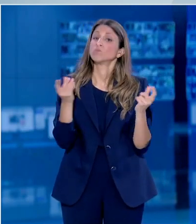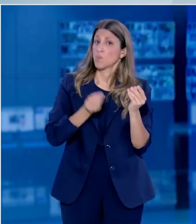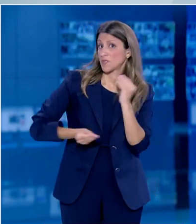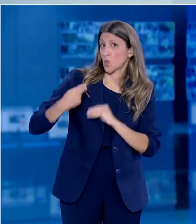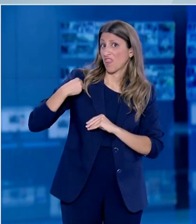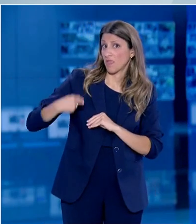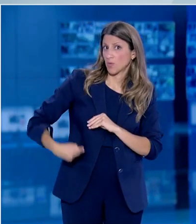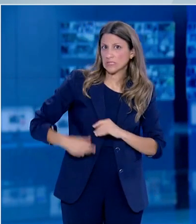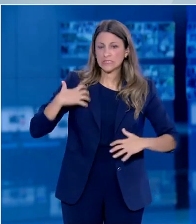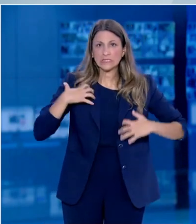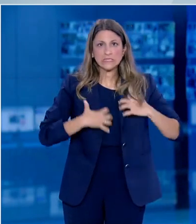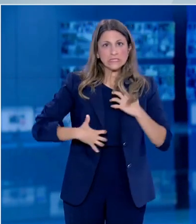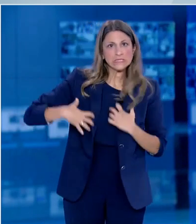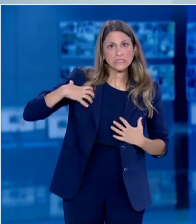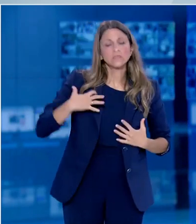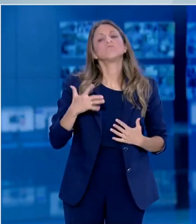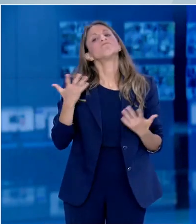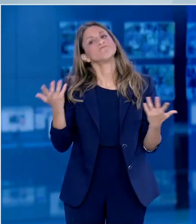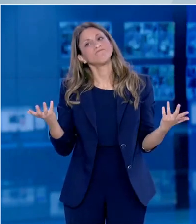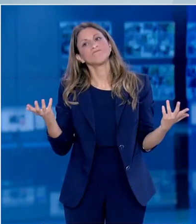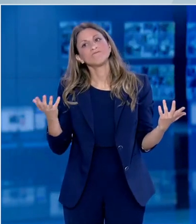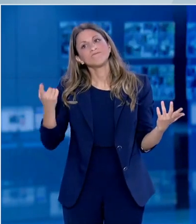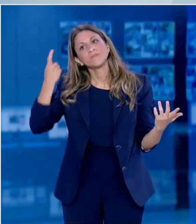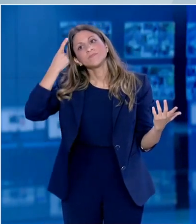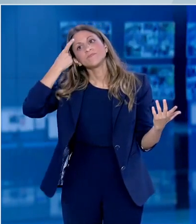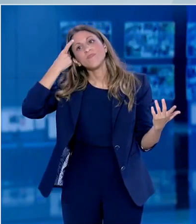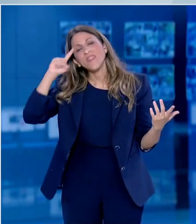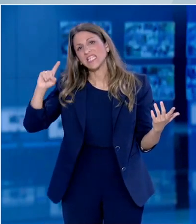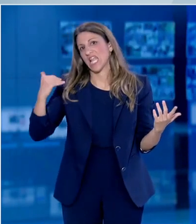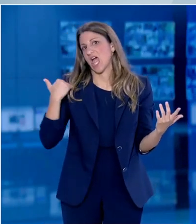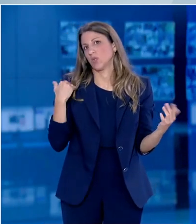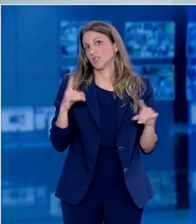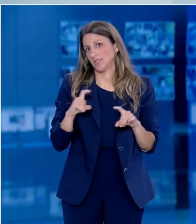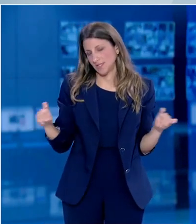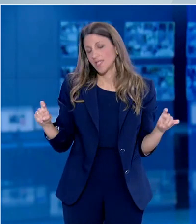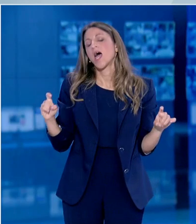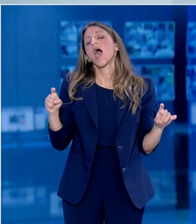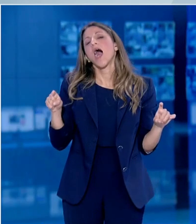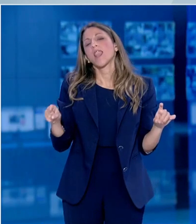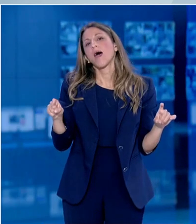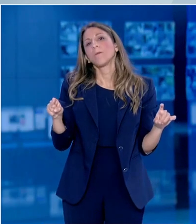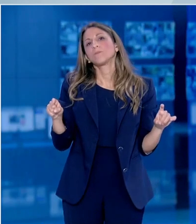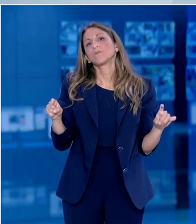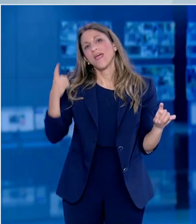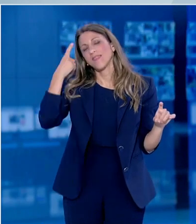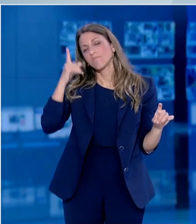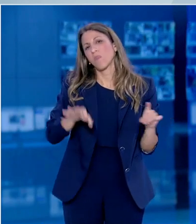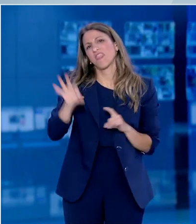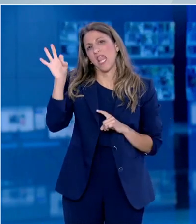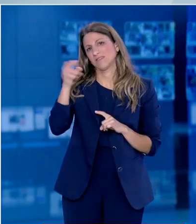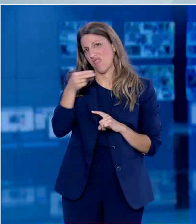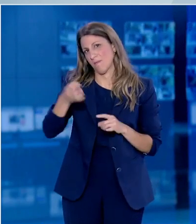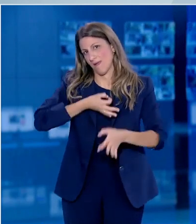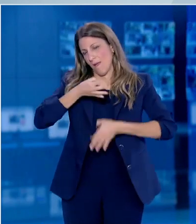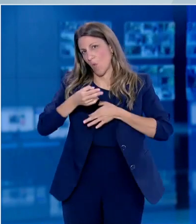δημοτικά μια μεγάλη ανησυχία. Γι' αυτό και επέλεξα χωρίς βέβαια να γνωρίζω τις ερωτήσεις των δημοσιογράφων να ασχοληθώ με αυτό το θέμα σήμερα. Ξέρω ότι απασχολεί πάρα